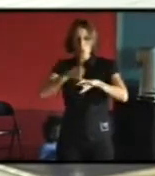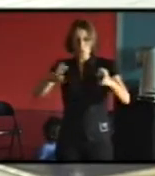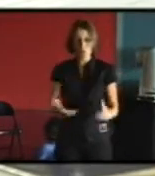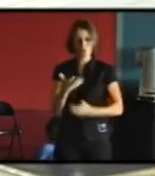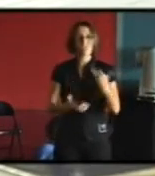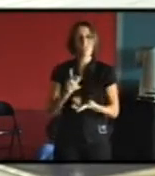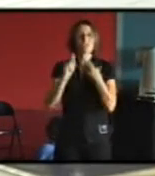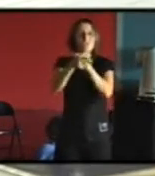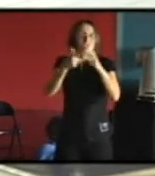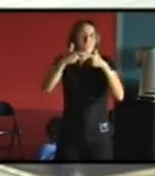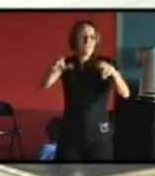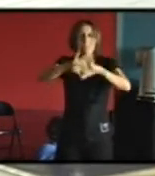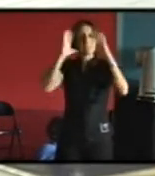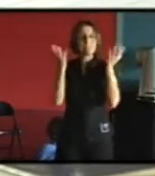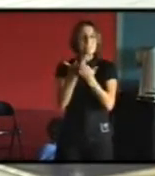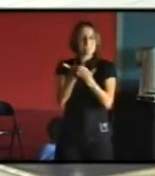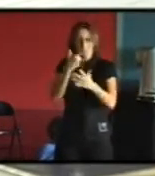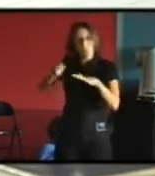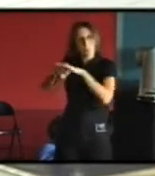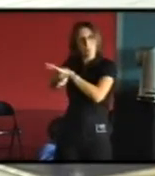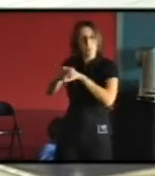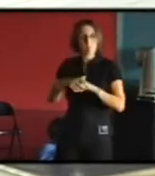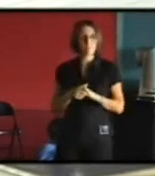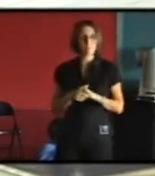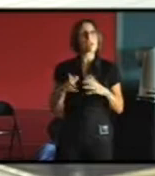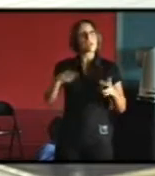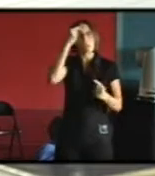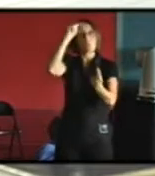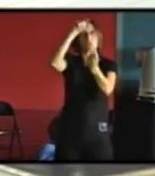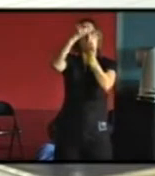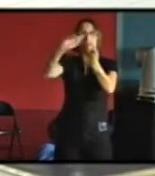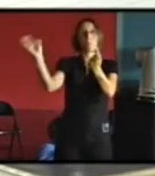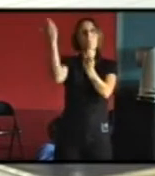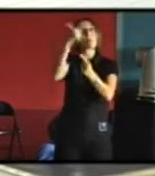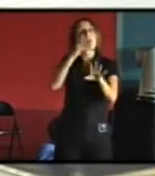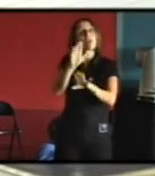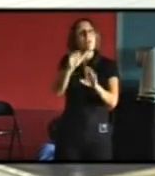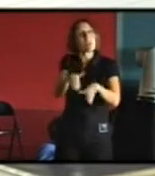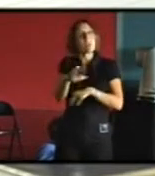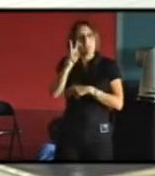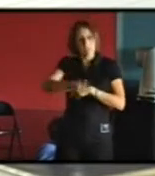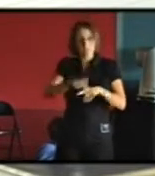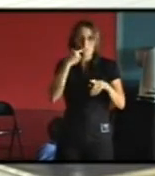donc c'est vrai que l'enjeu il est énorme il y a une foule de c'est assez complexe